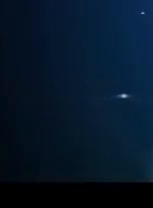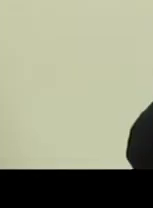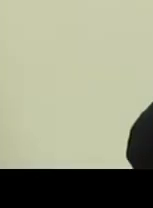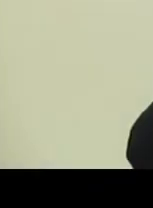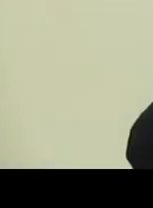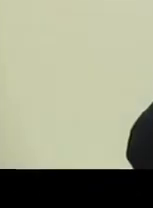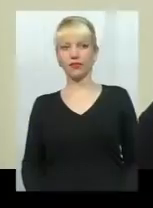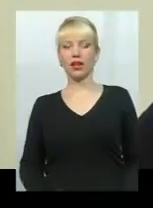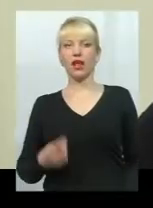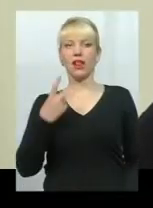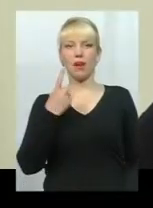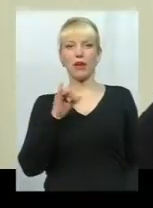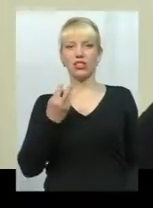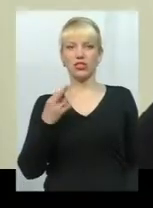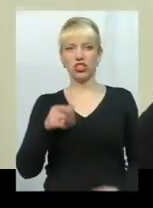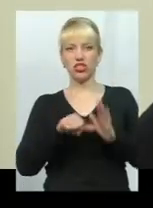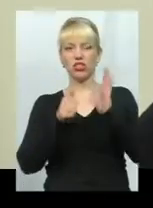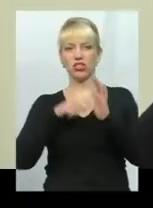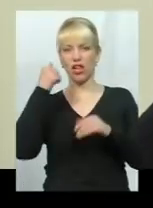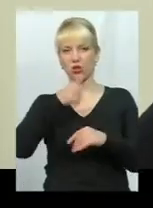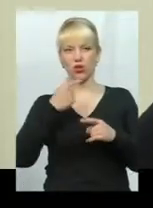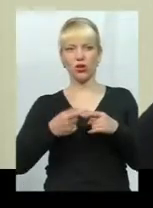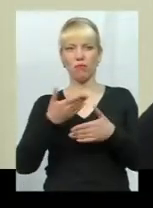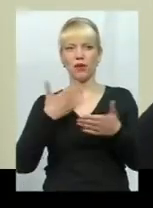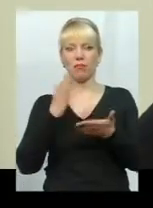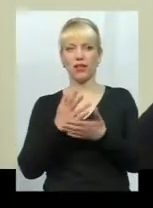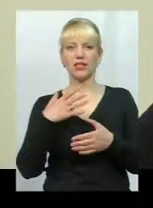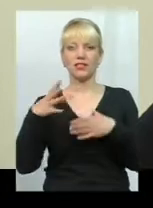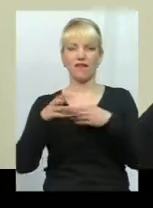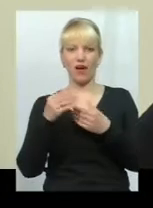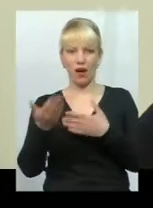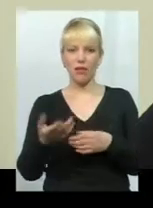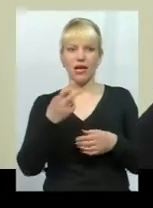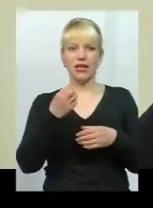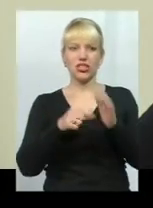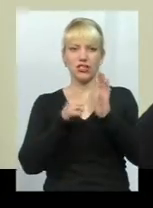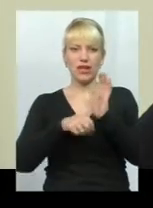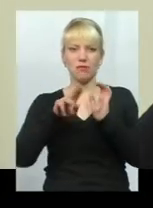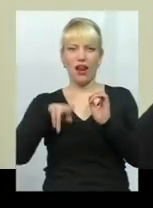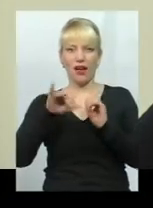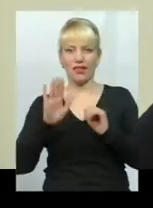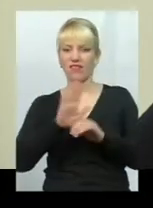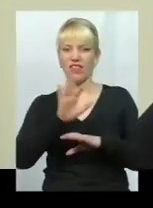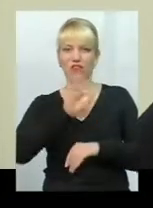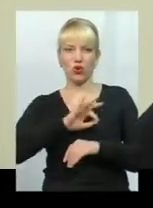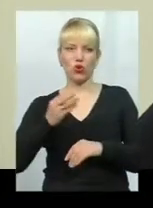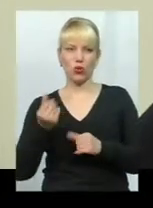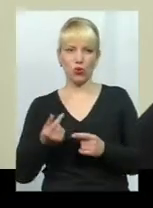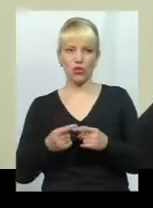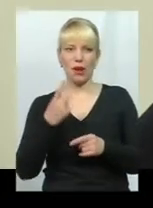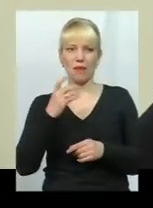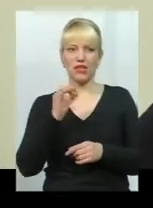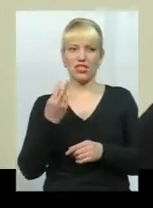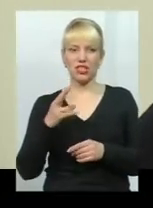На 1 січня 2016 року ми мали залишки 32 мільярди невикористаних коштів. На 1